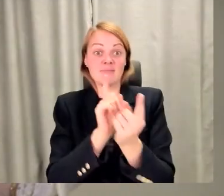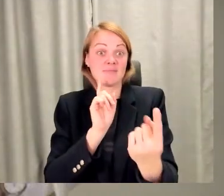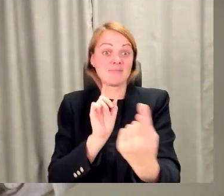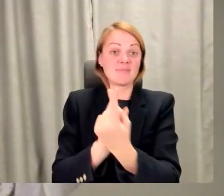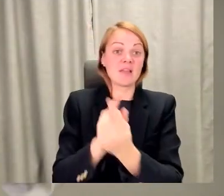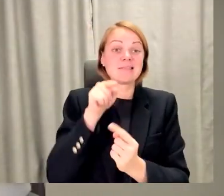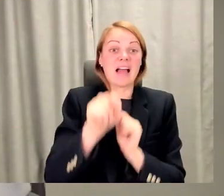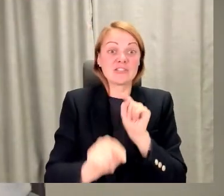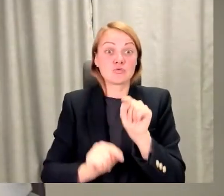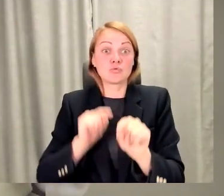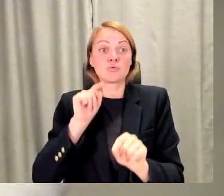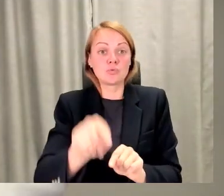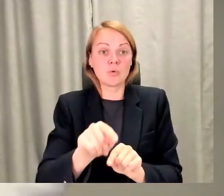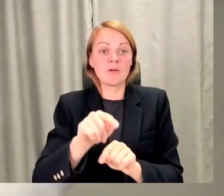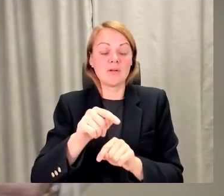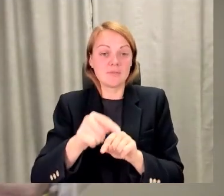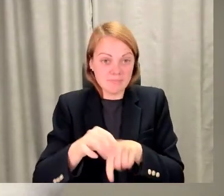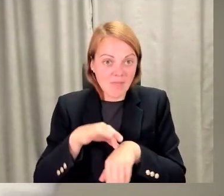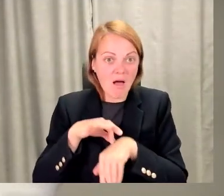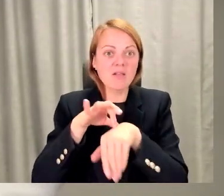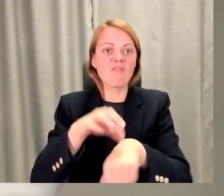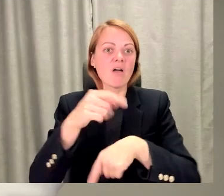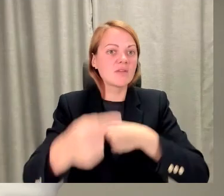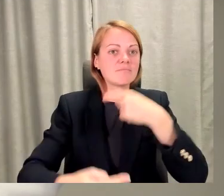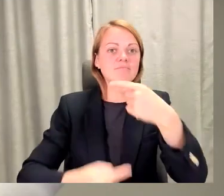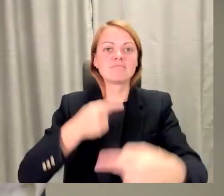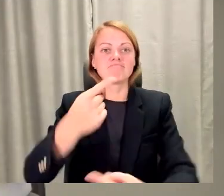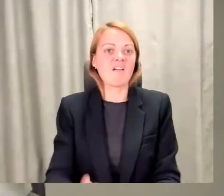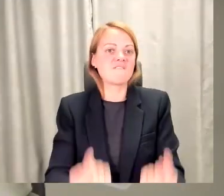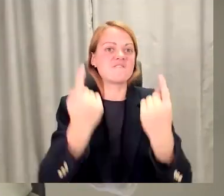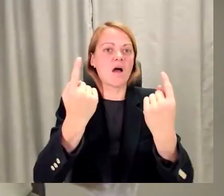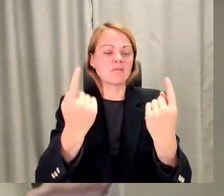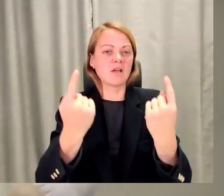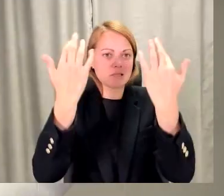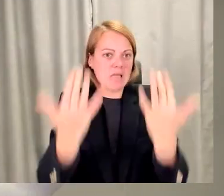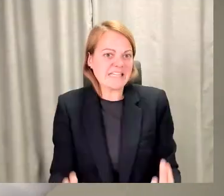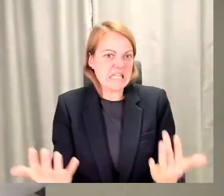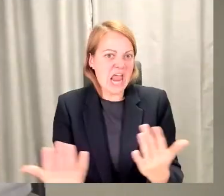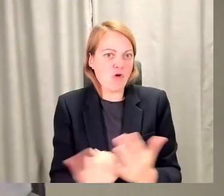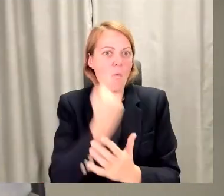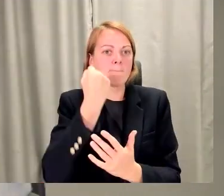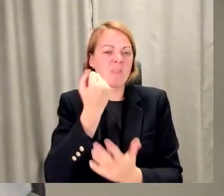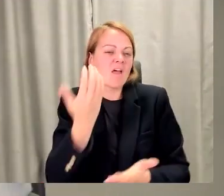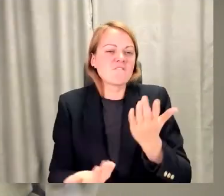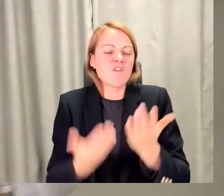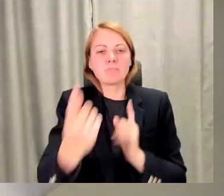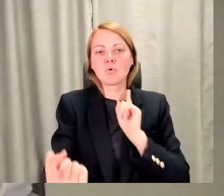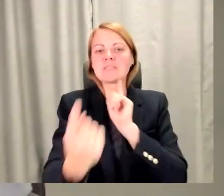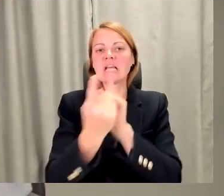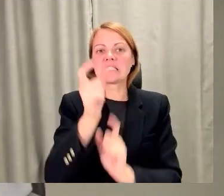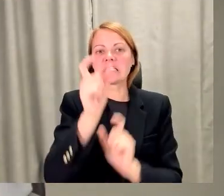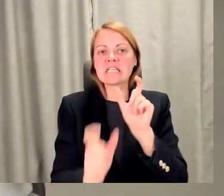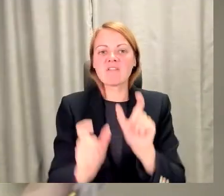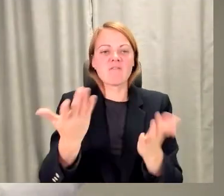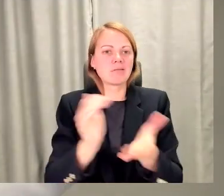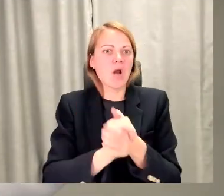atvedīs tevi pie fantastiskajiem sasniegumiem. Varbūt tu satiksi cilvēku, draugus,